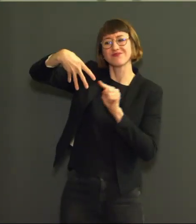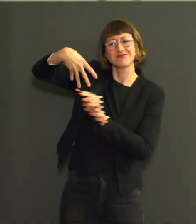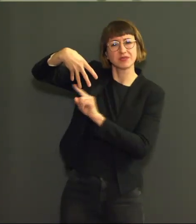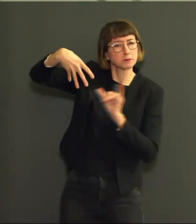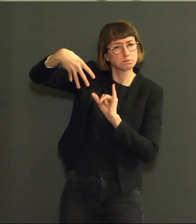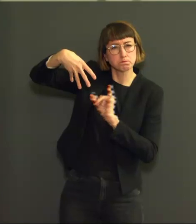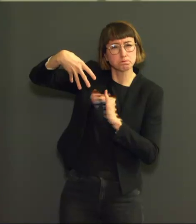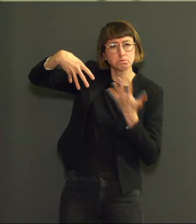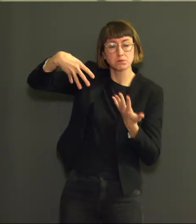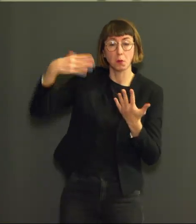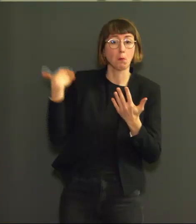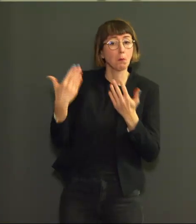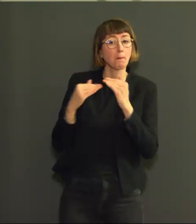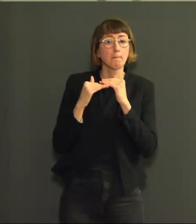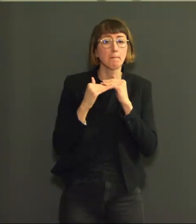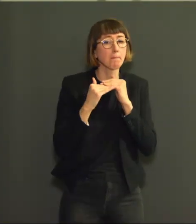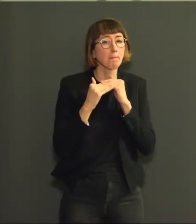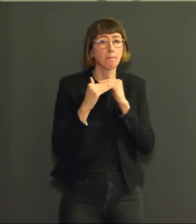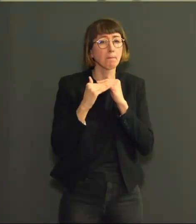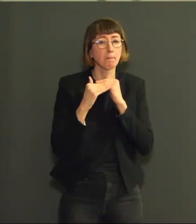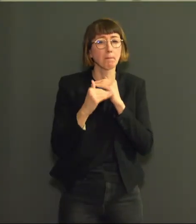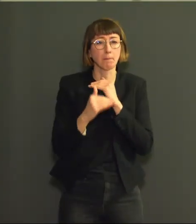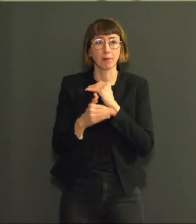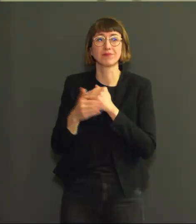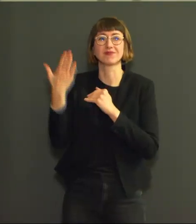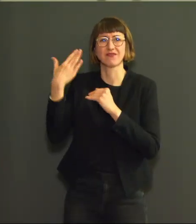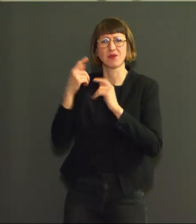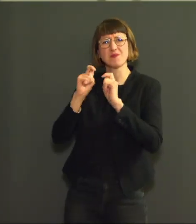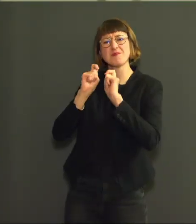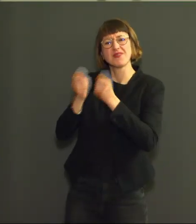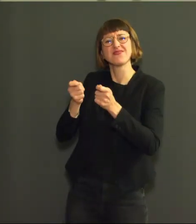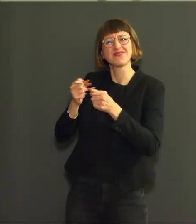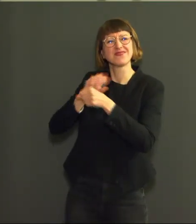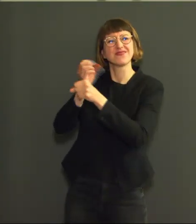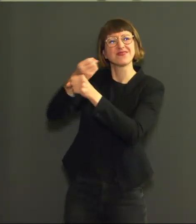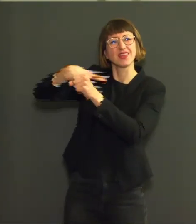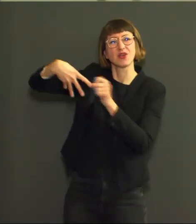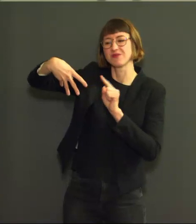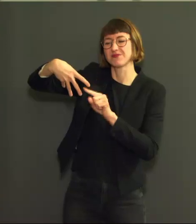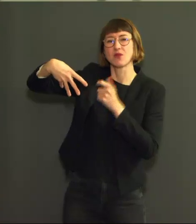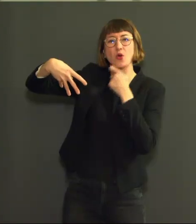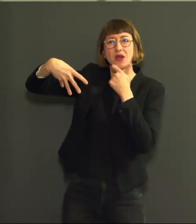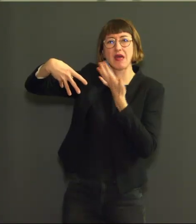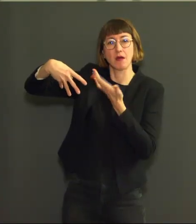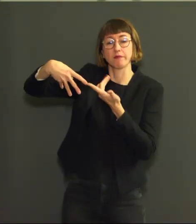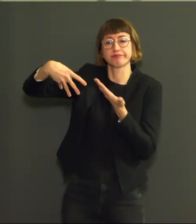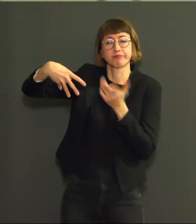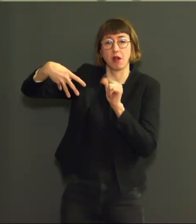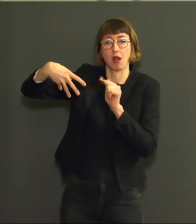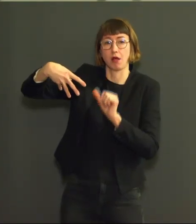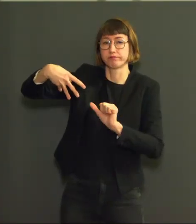ce qu'on appelait le variant anglais reste la forme dominante de souches infectantes avec 89%